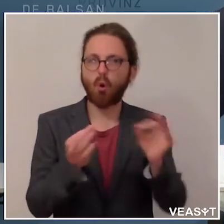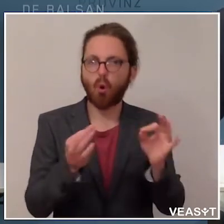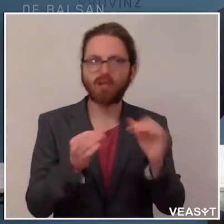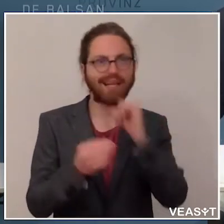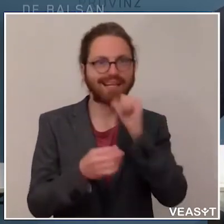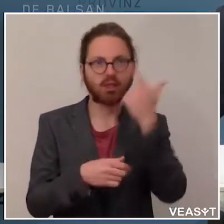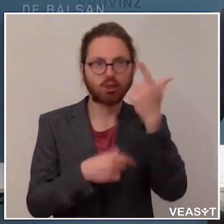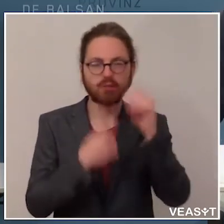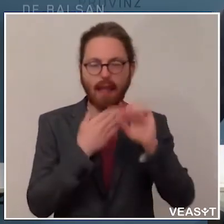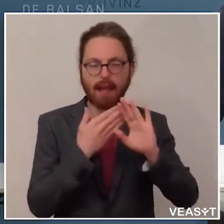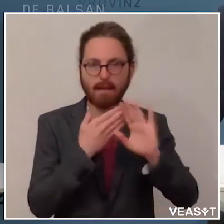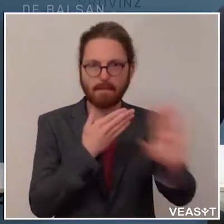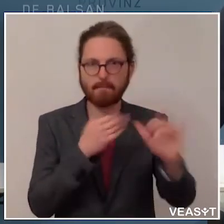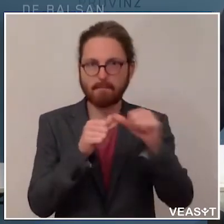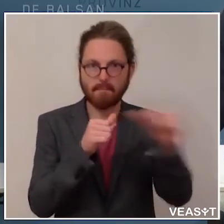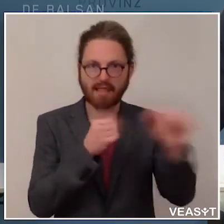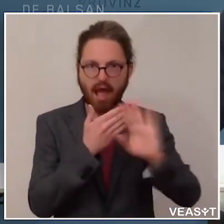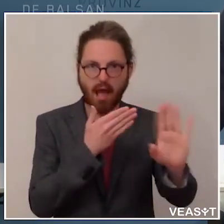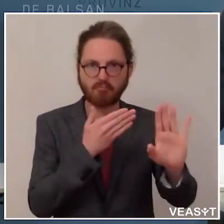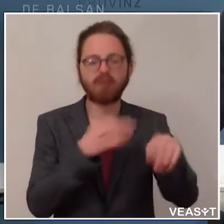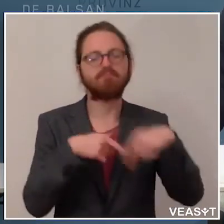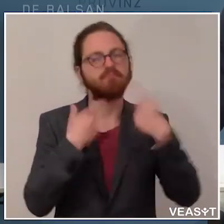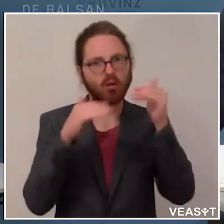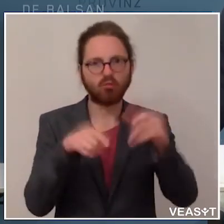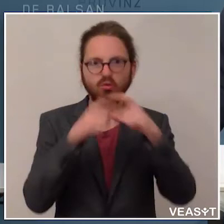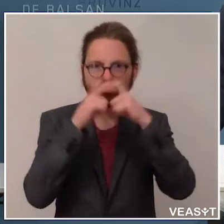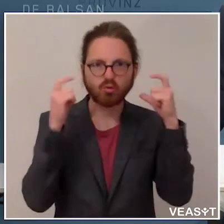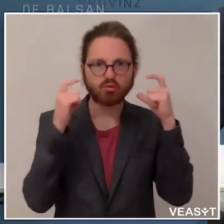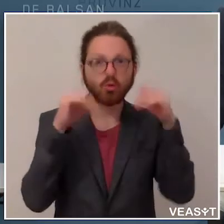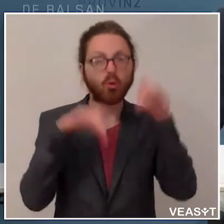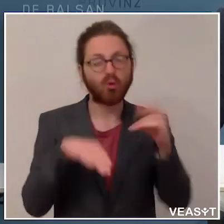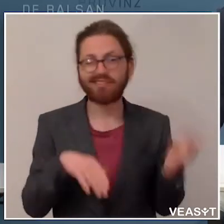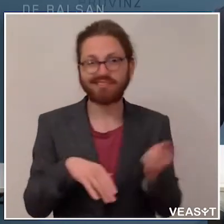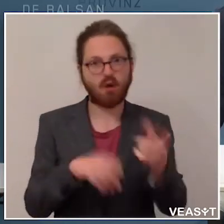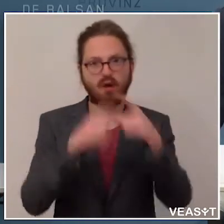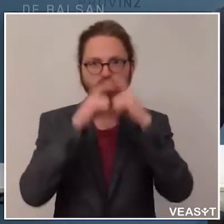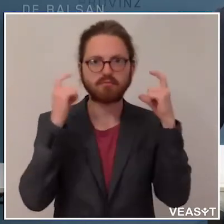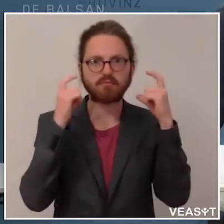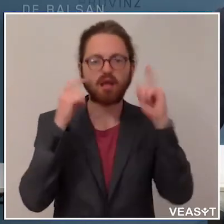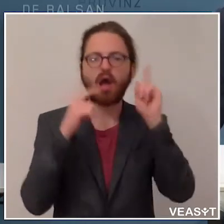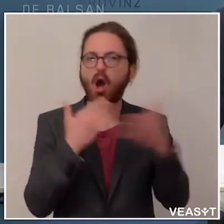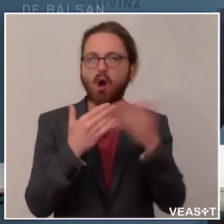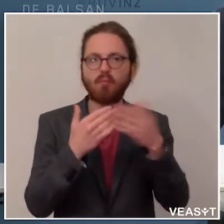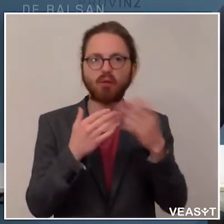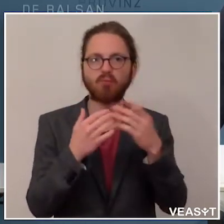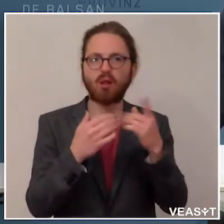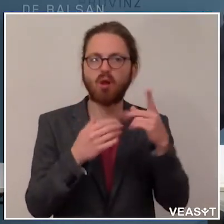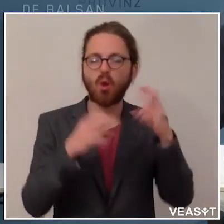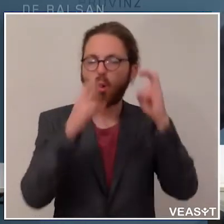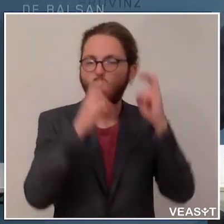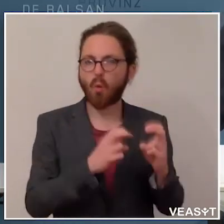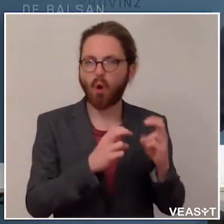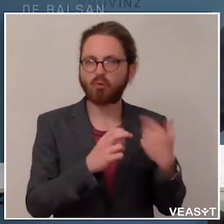zwei Meter ständig Abstand halten, Mundschutz tragen und das müssen sie dauerhaft tun, auch wenn man das in einer Wohnung dann sich trifft.